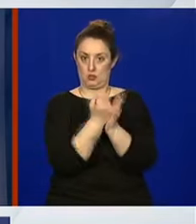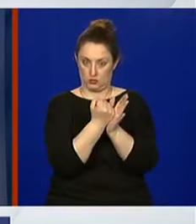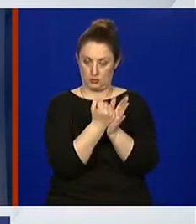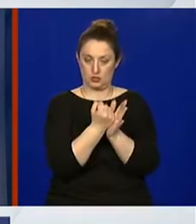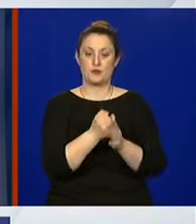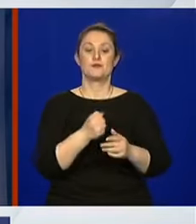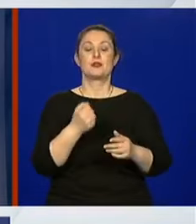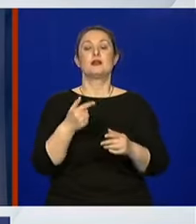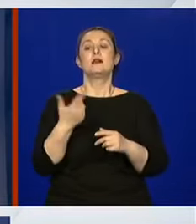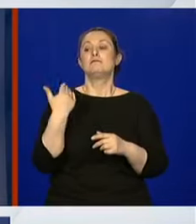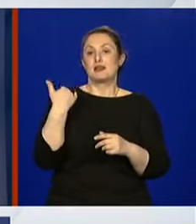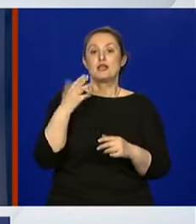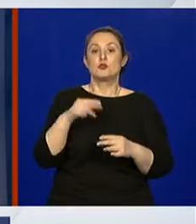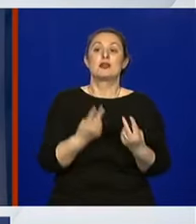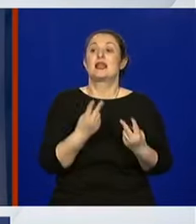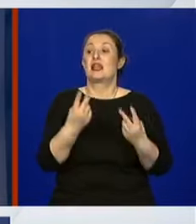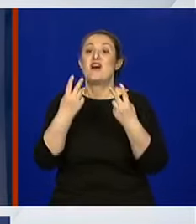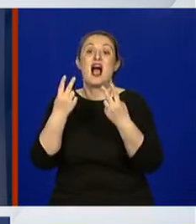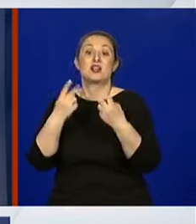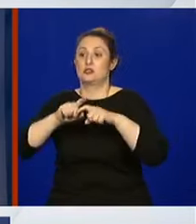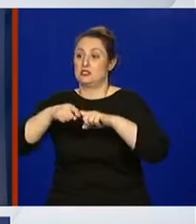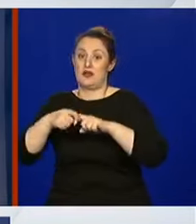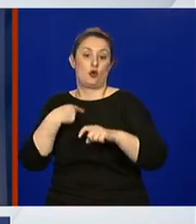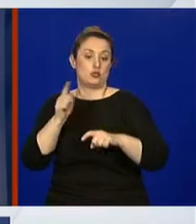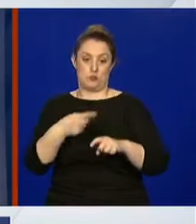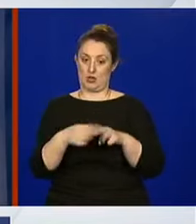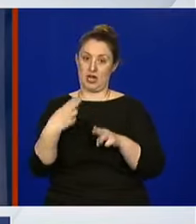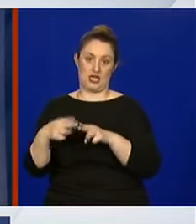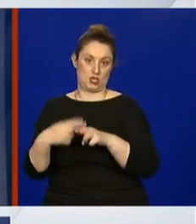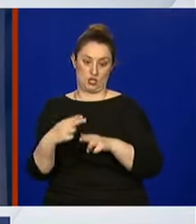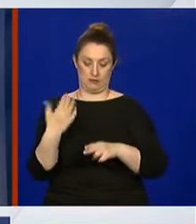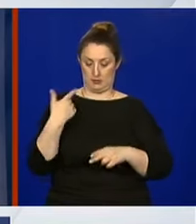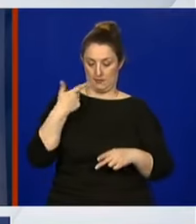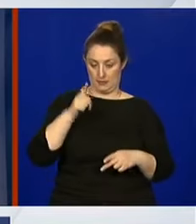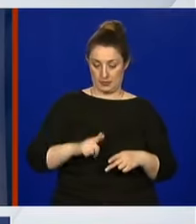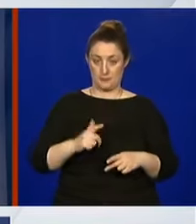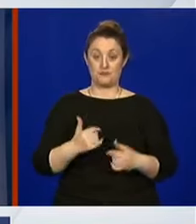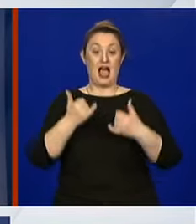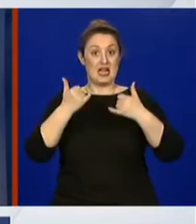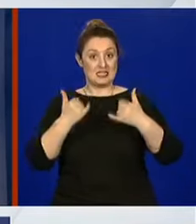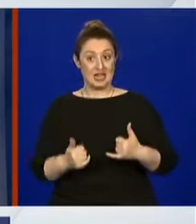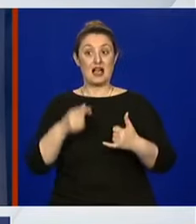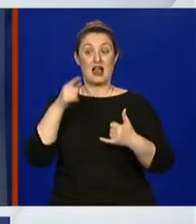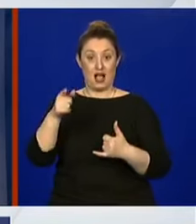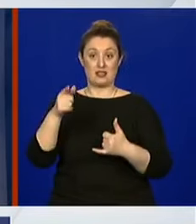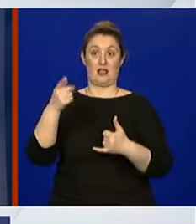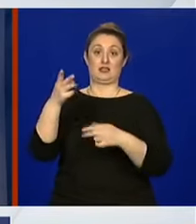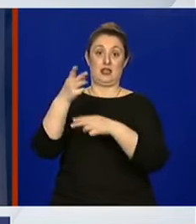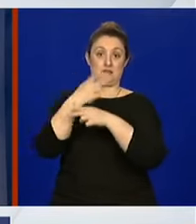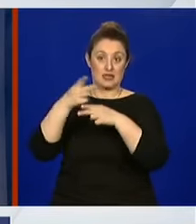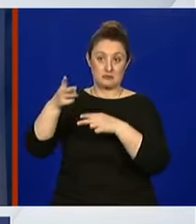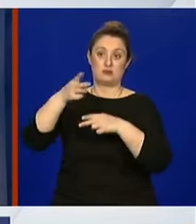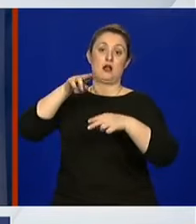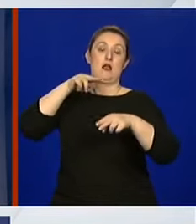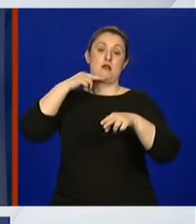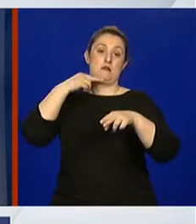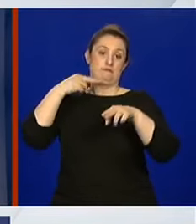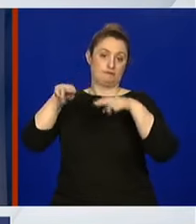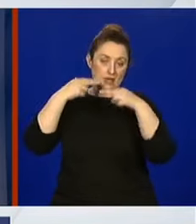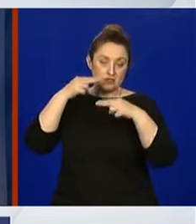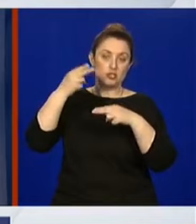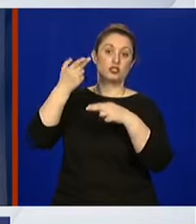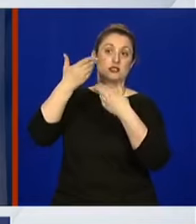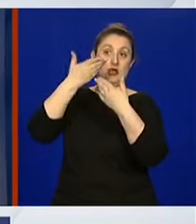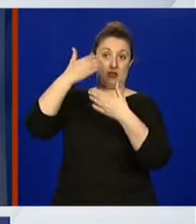mnom, koje smo trebali rješavati u ovih zadnjih dva mjeseca, ali naravno sad kad se otvaraju objekti, da ćemo tu situaciju